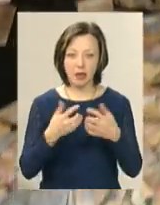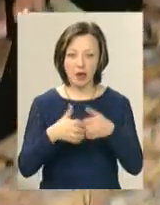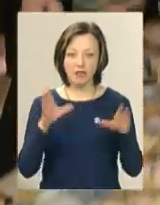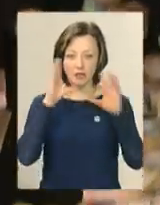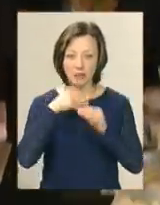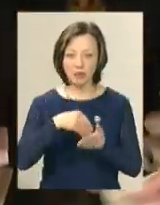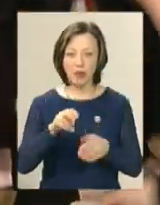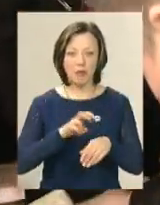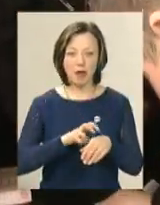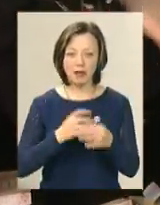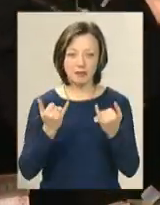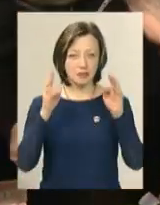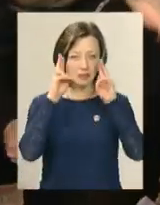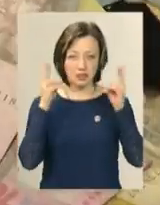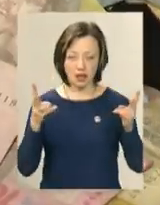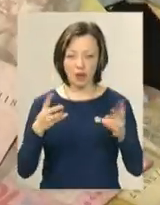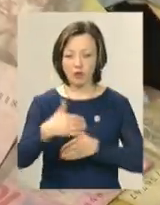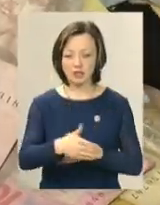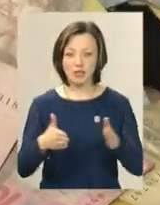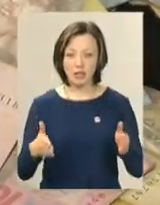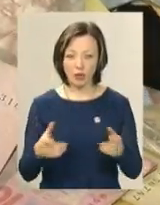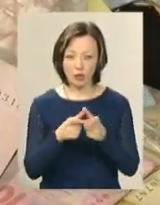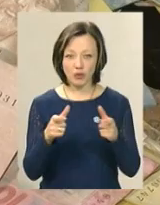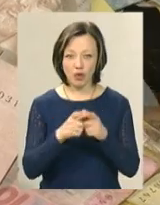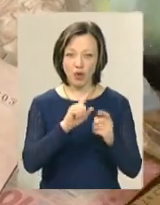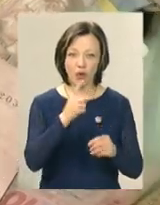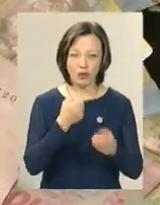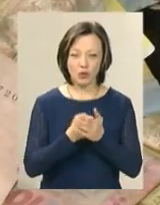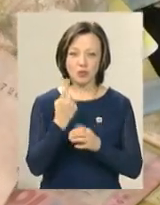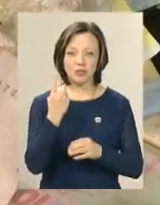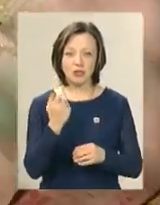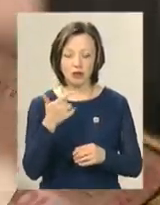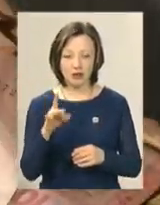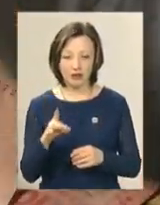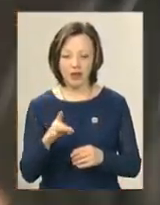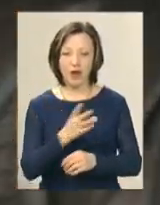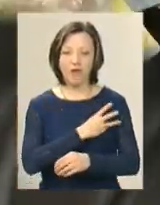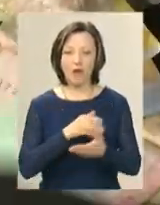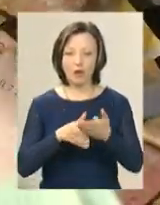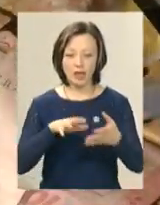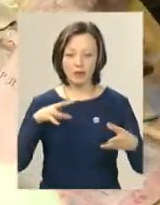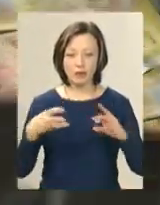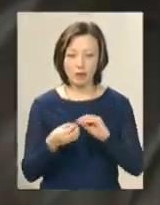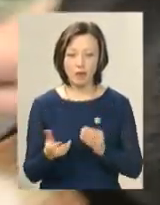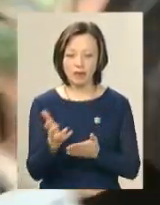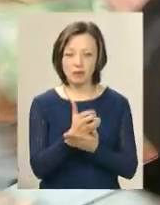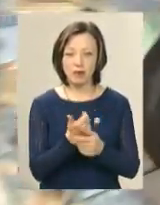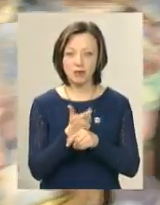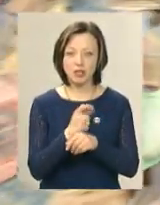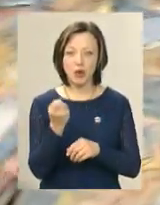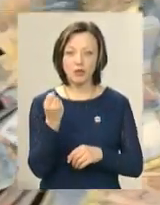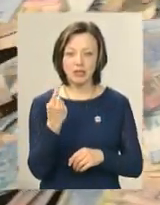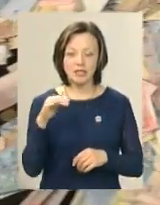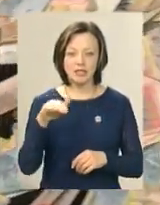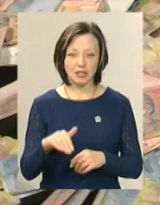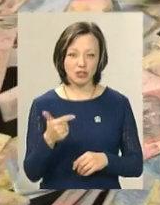закупити, медики наразі не знають. У скрині купюри номіналом від 1 до 100 гривень. Волонтери підсумовують, назбирали більше 11